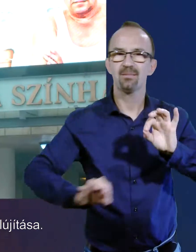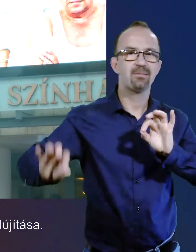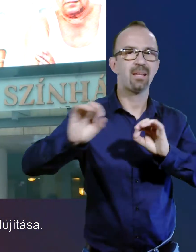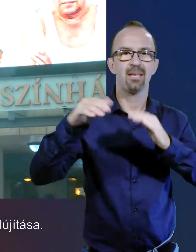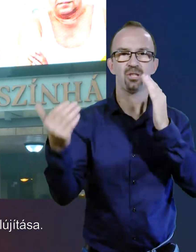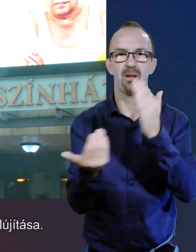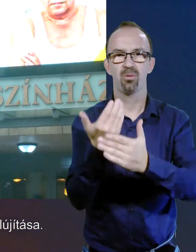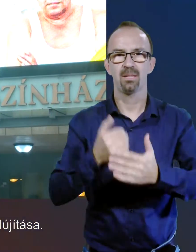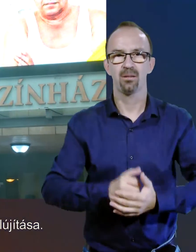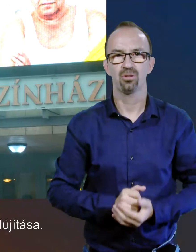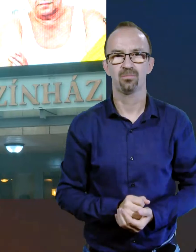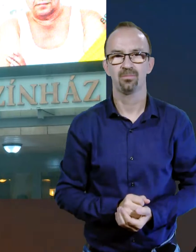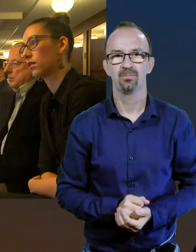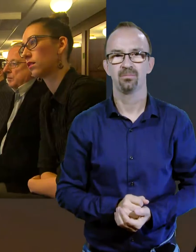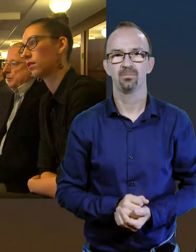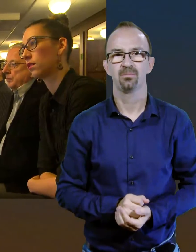felújítása.